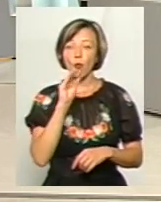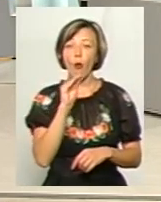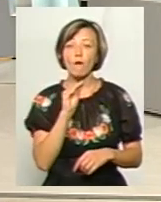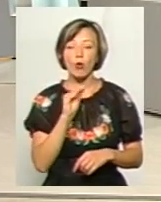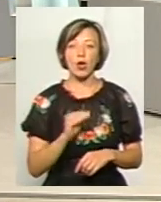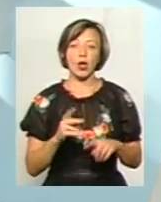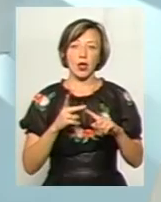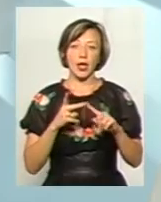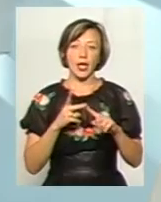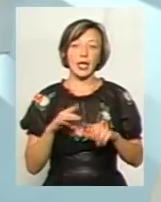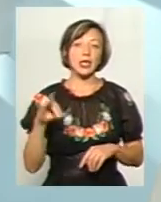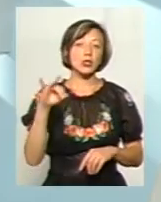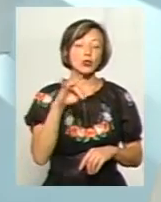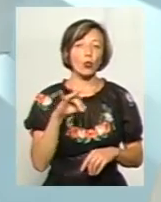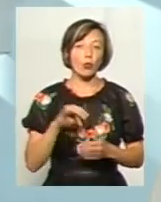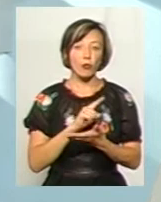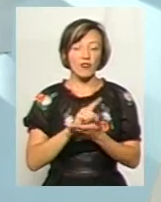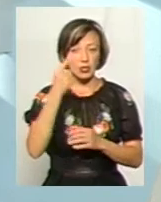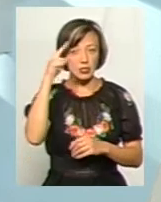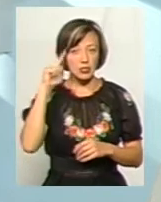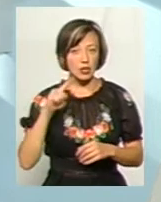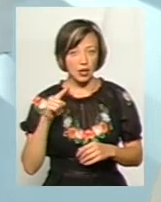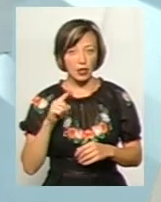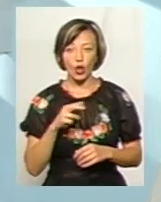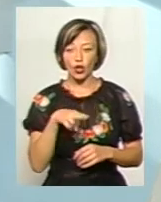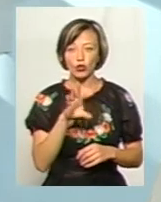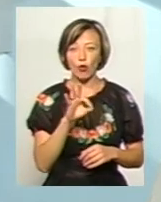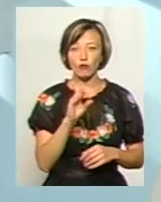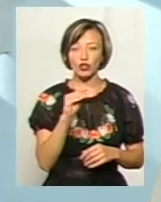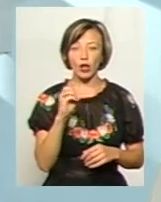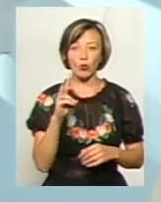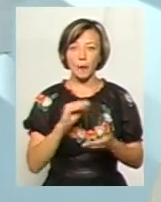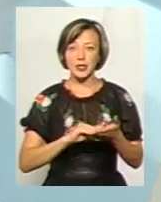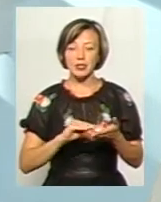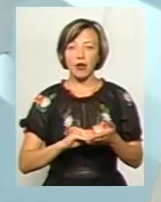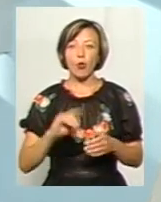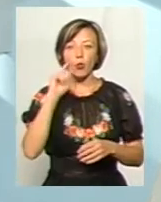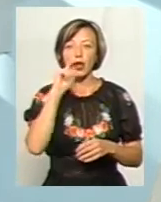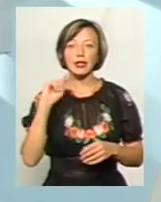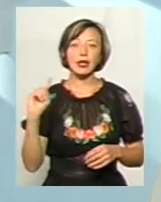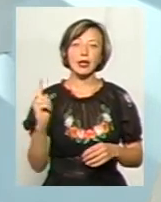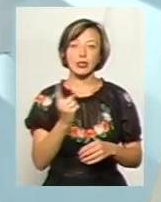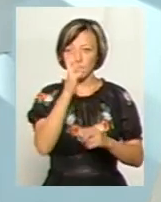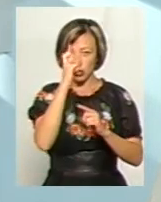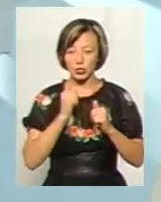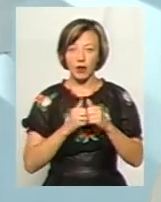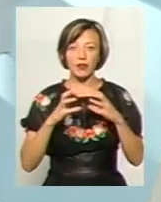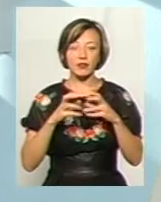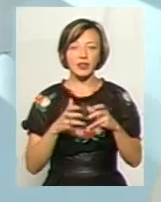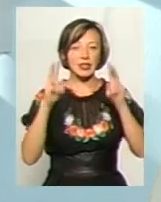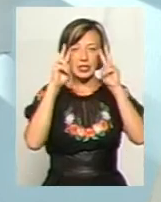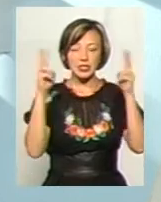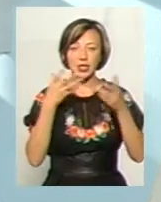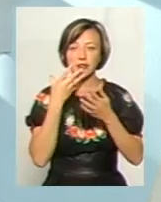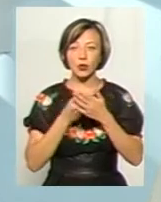історію, яку повинні знати, бо Довженко не випадково писав, що Україна єдина держава у світі, яка не знає